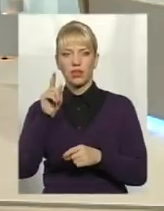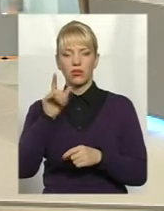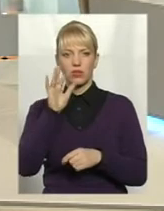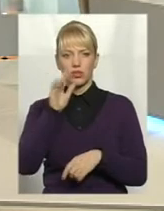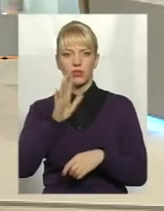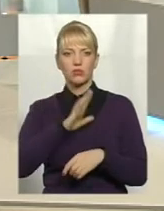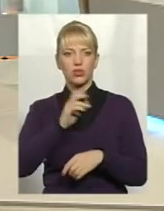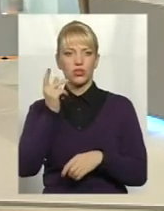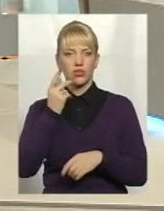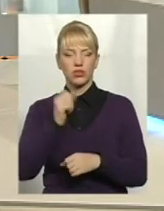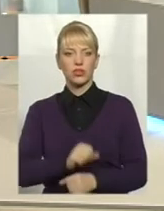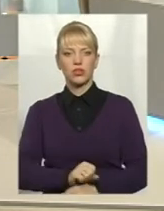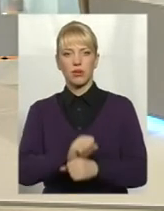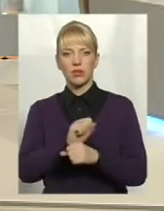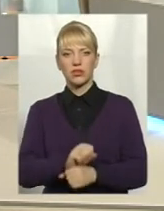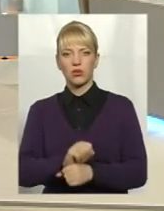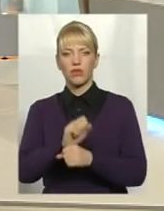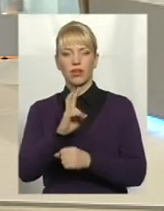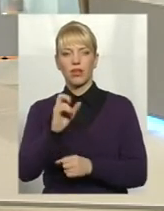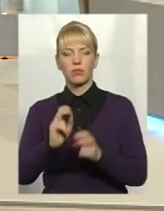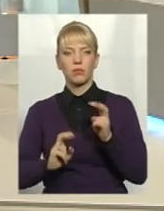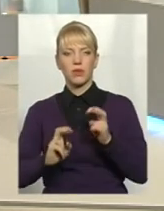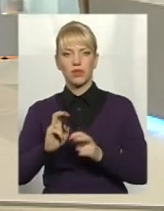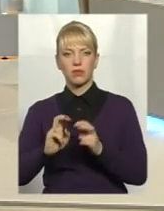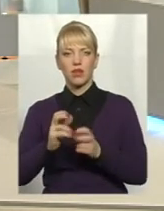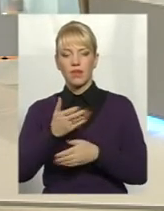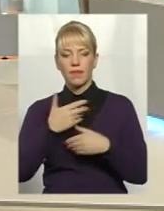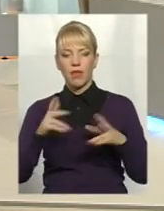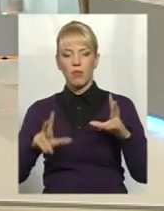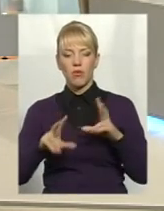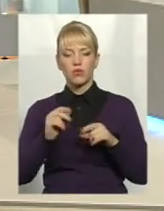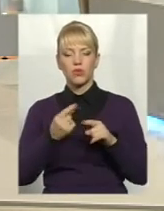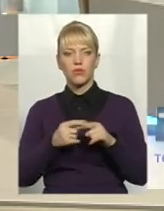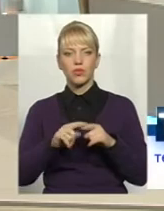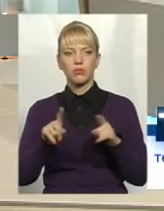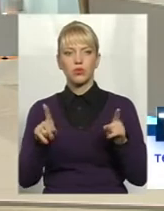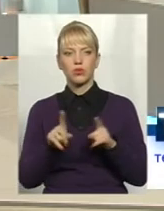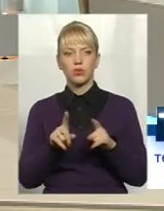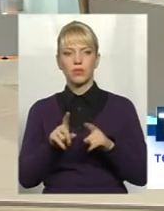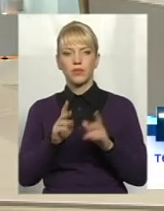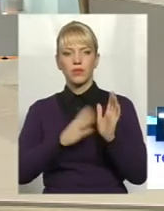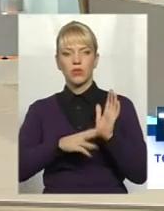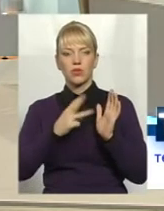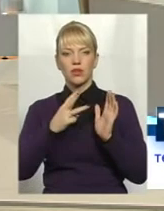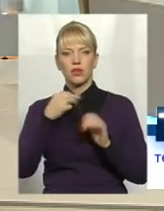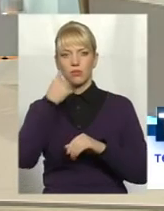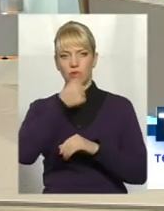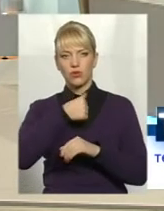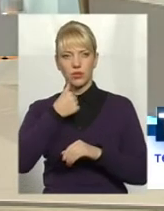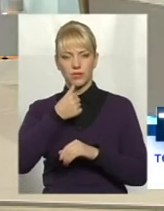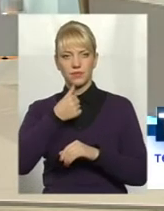забастовки на підприємстві. Нам повезло в тім, що в 93-му році